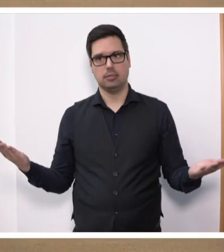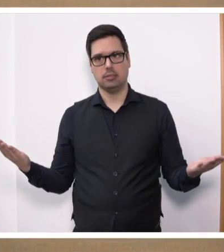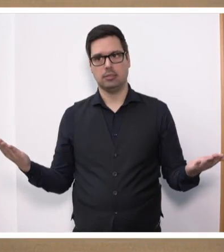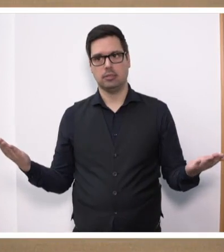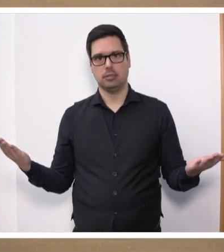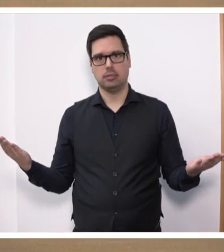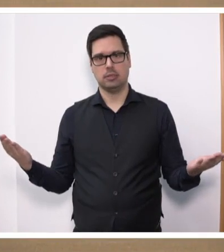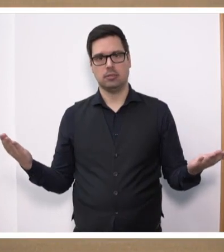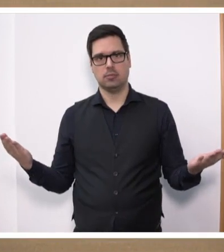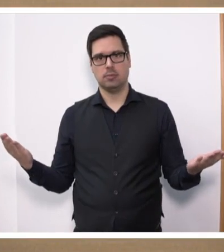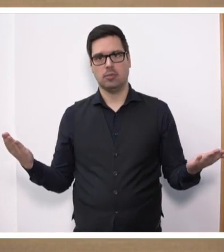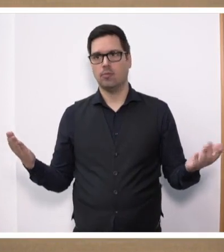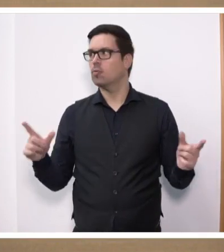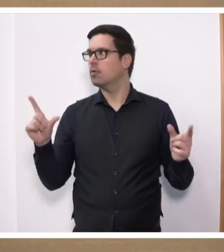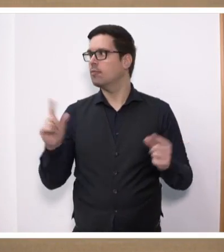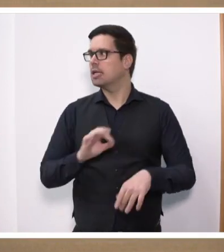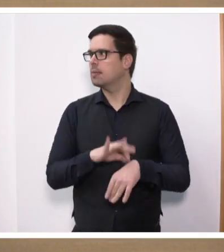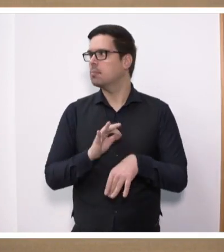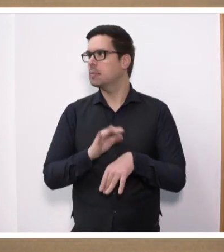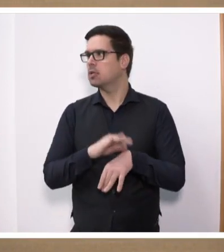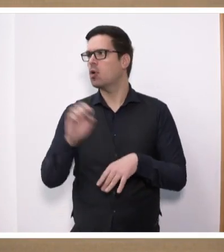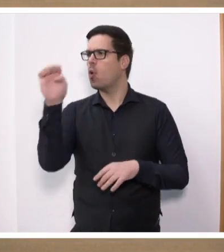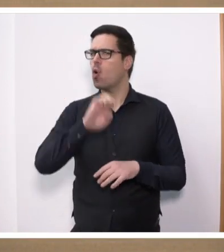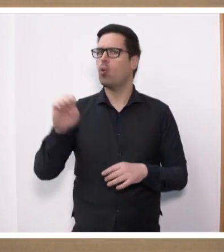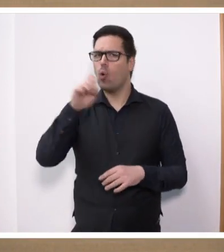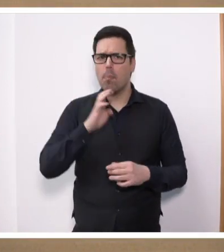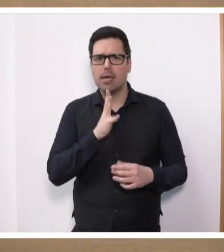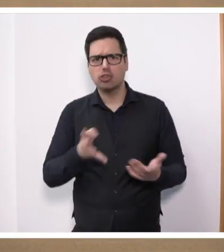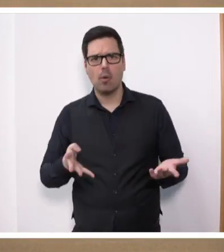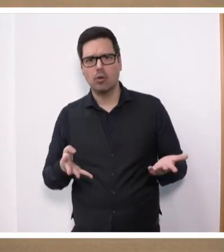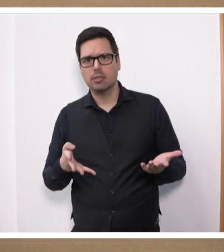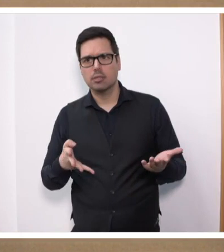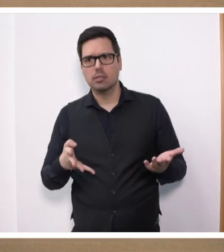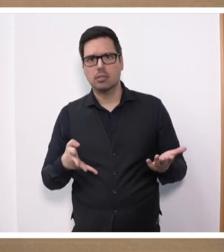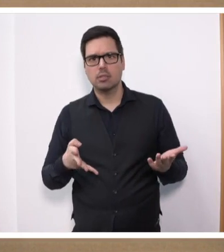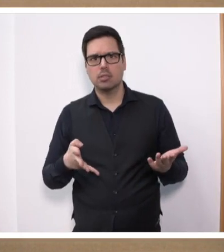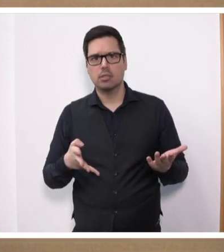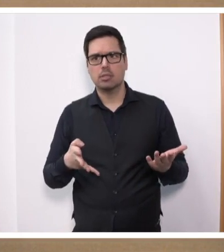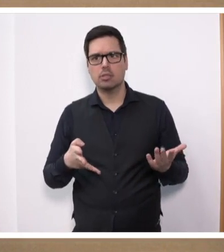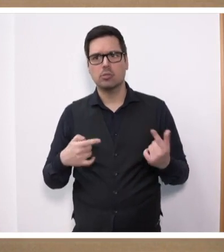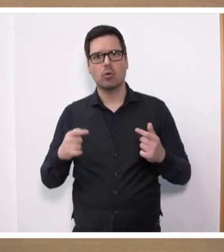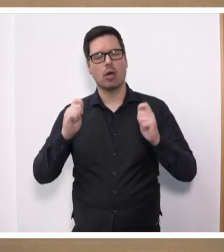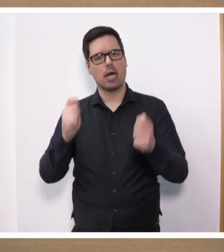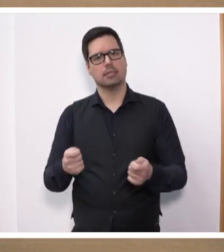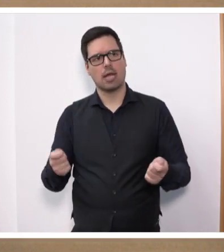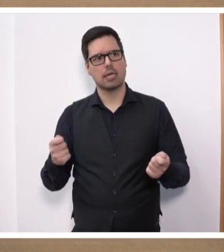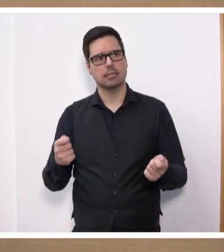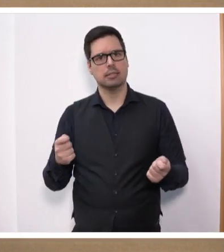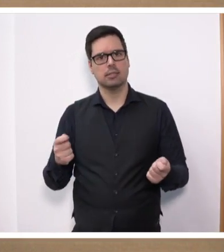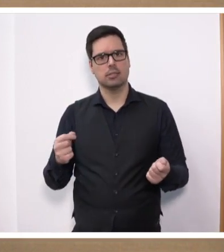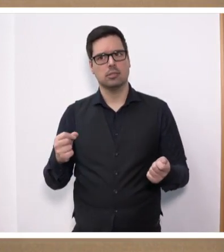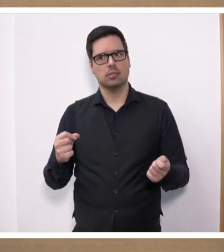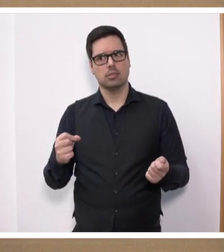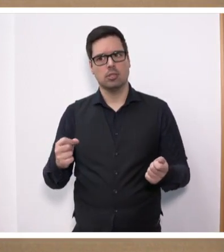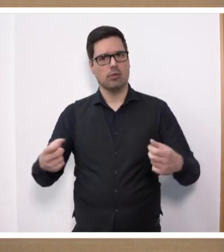Haben wir nicht vor wenigen Minuten noch über Europa gesprochen? Haben wir nicht vor wenigen Minuten noch einen Antrag debattiert, in dem formuliert ist, von welch